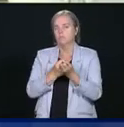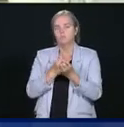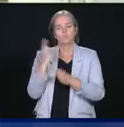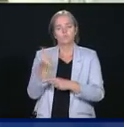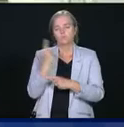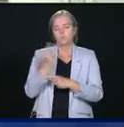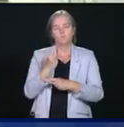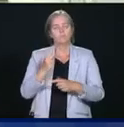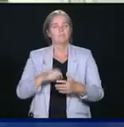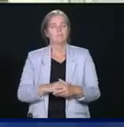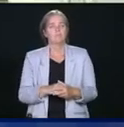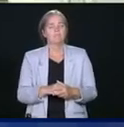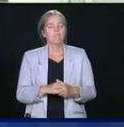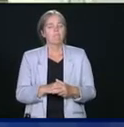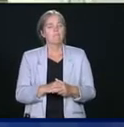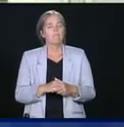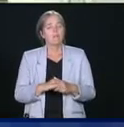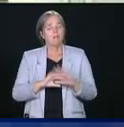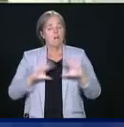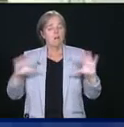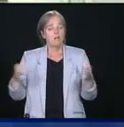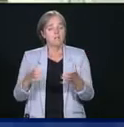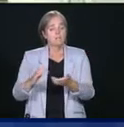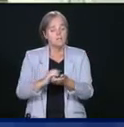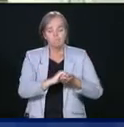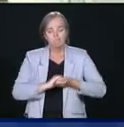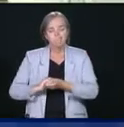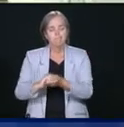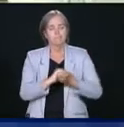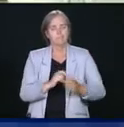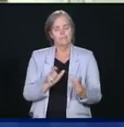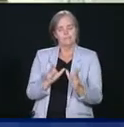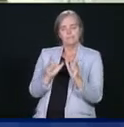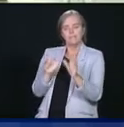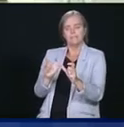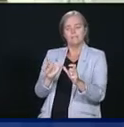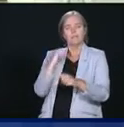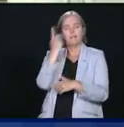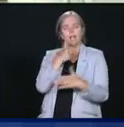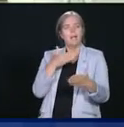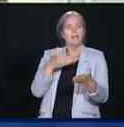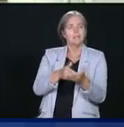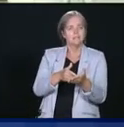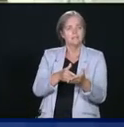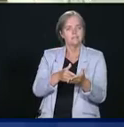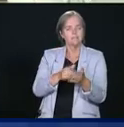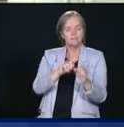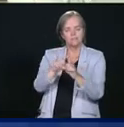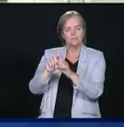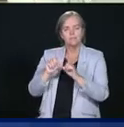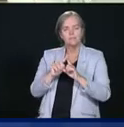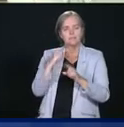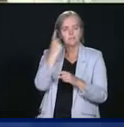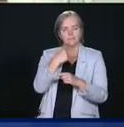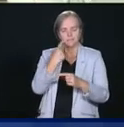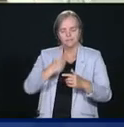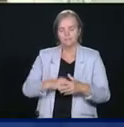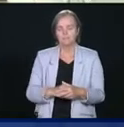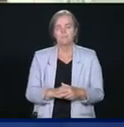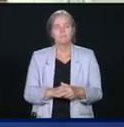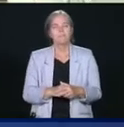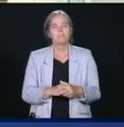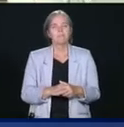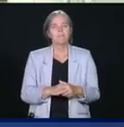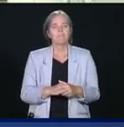prendre des mesures significatives pour lutter contre le racisme et la discrimination sous toutes leurs formes. Le statut quo